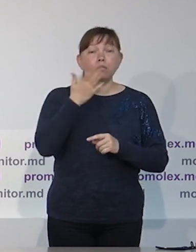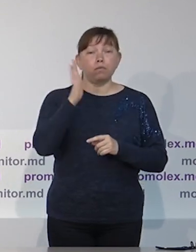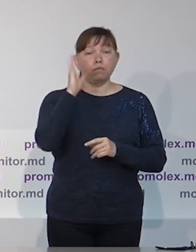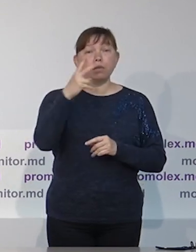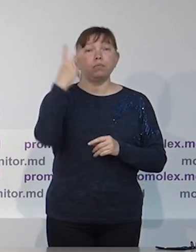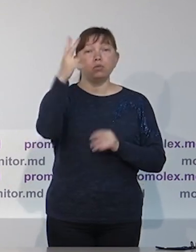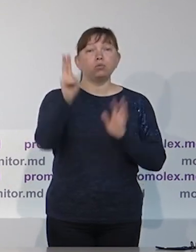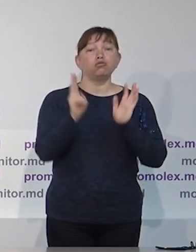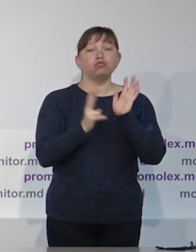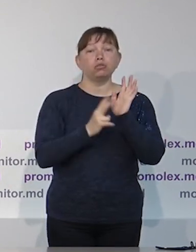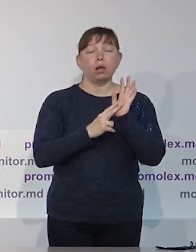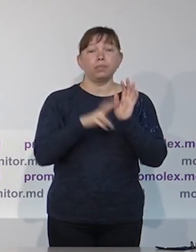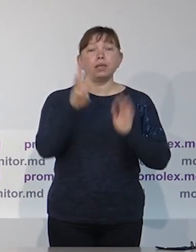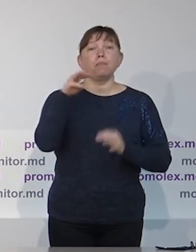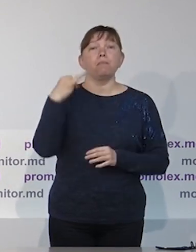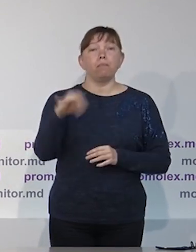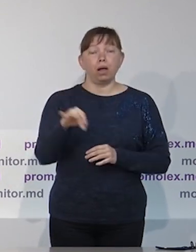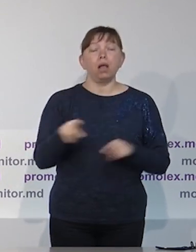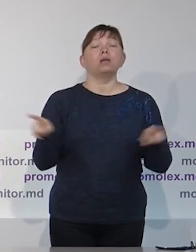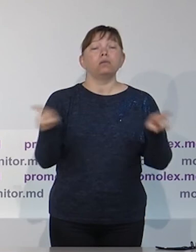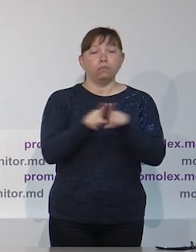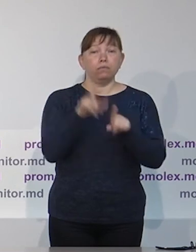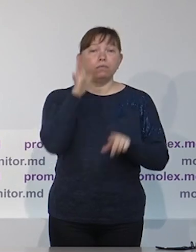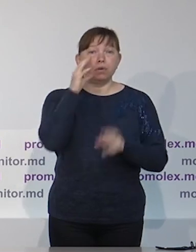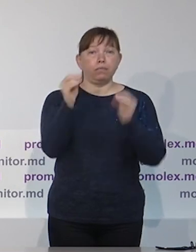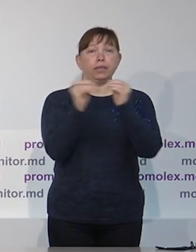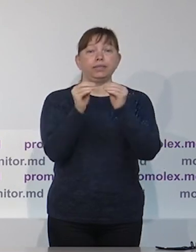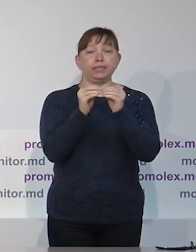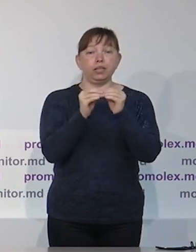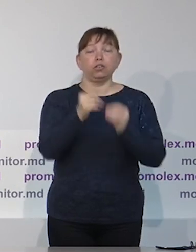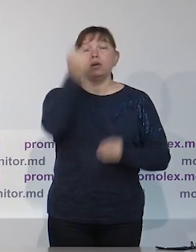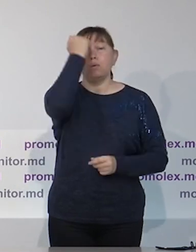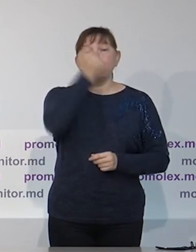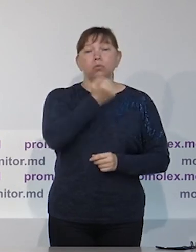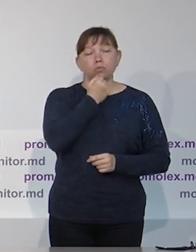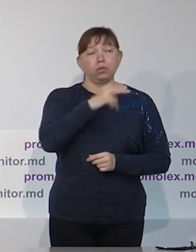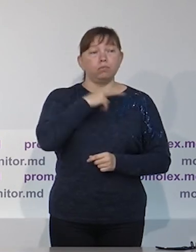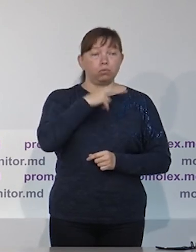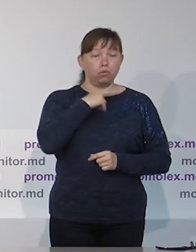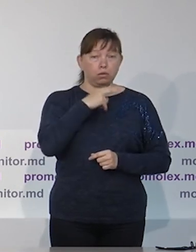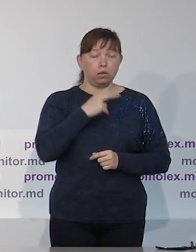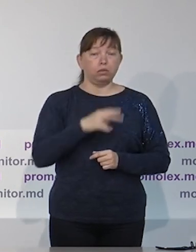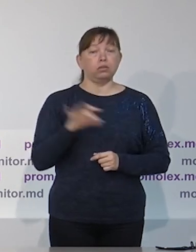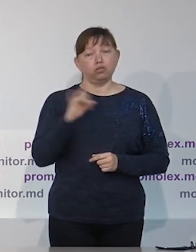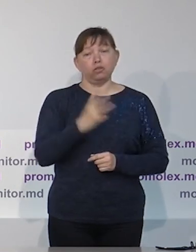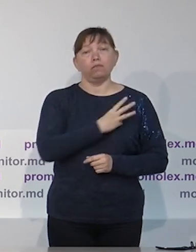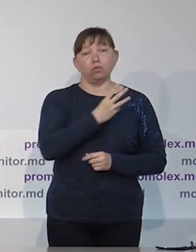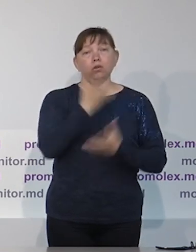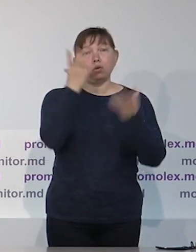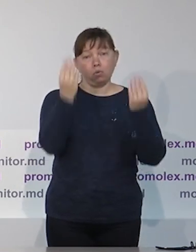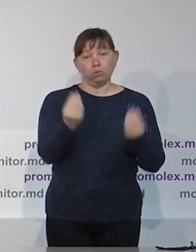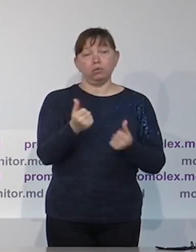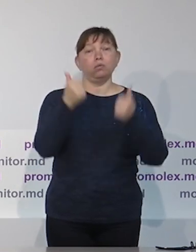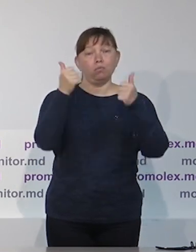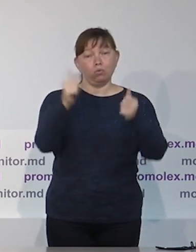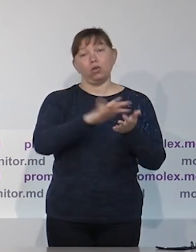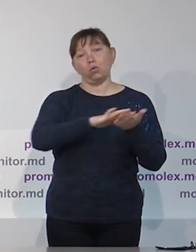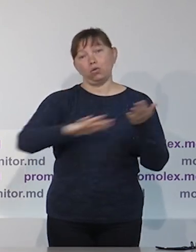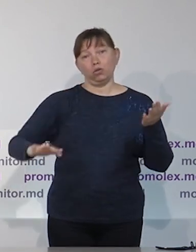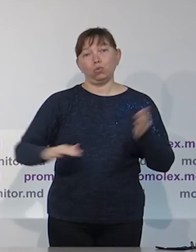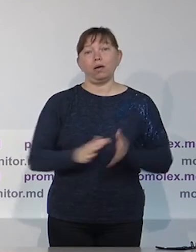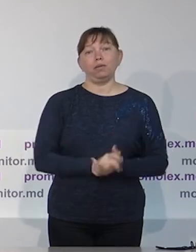недели. Следующая конференция будет 27 мая тоже в 10 часов. Благодарим вас за внимание и